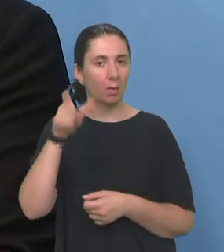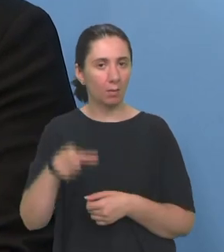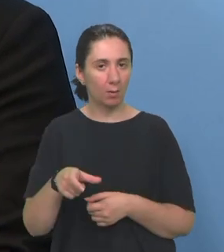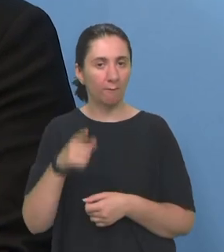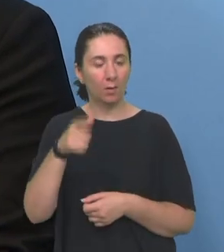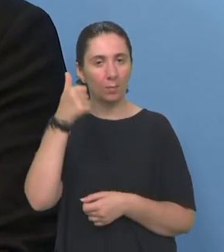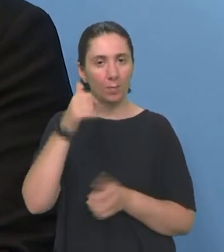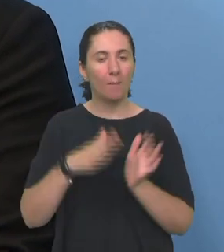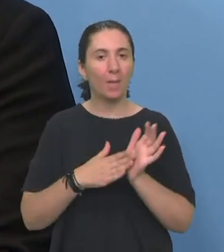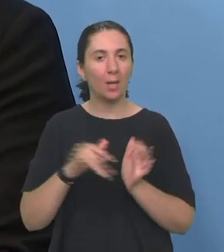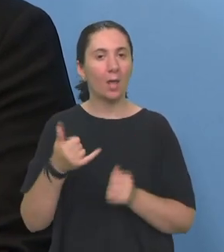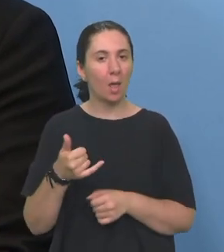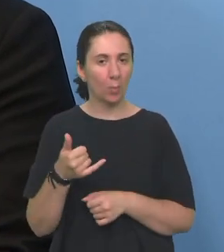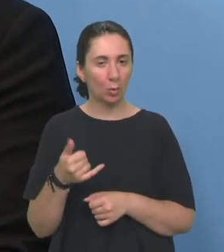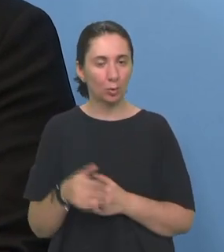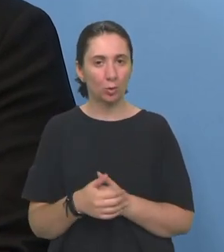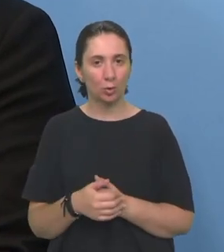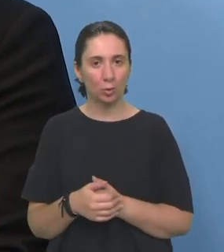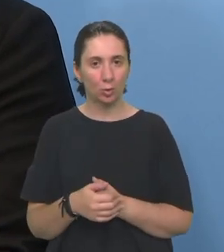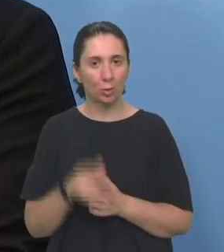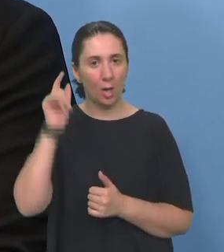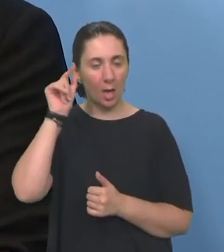want, I can